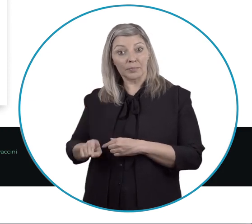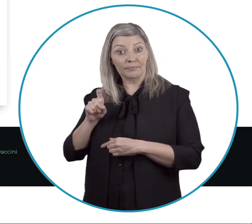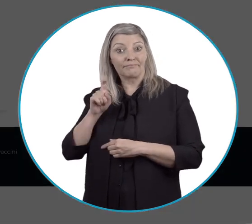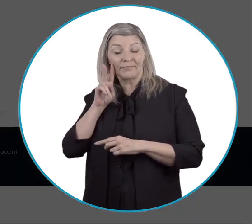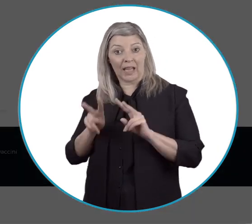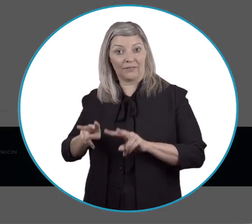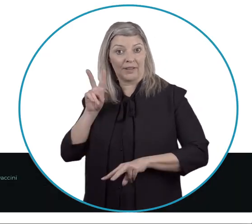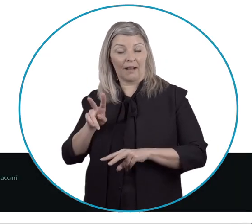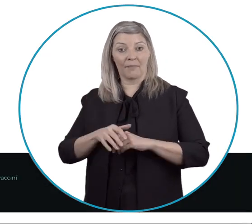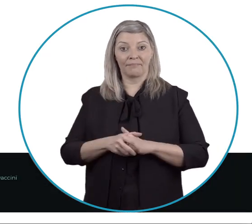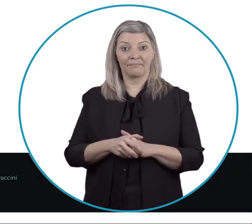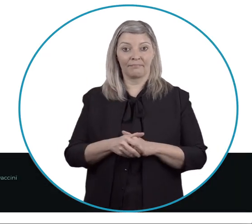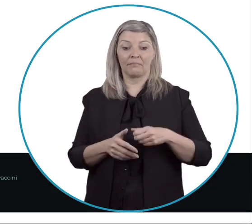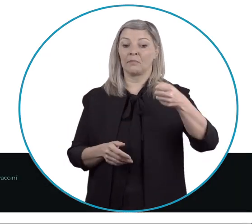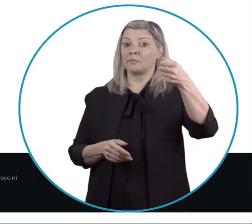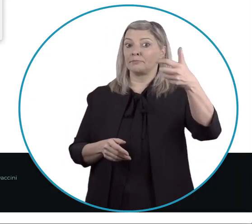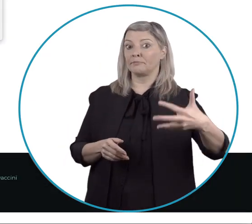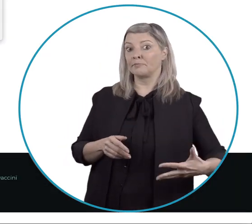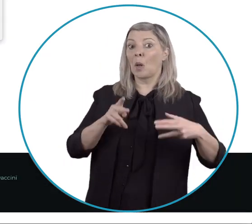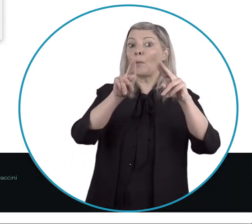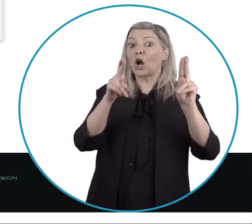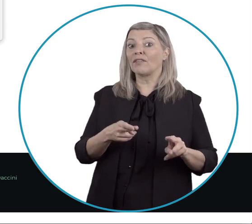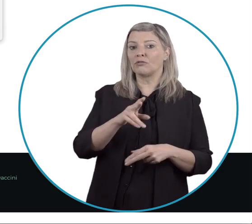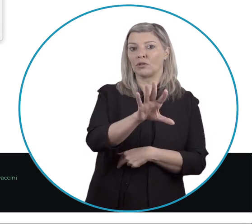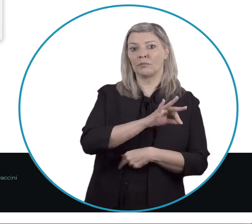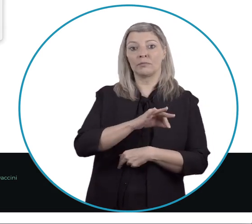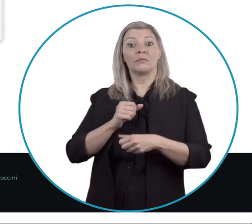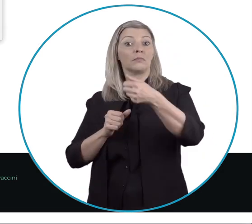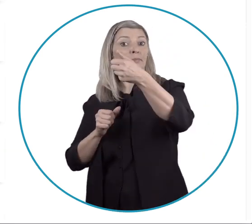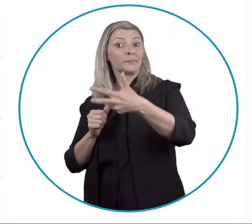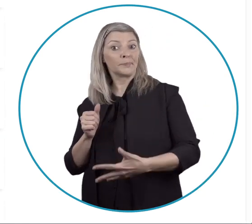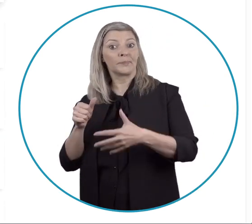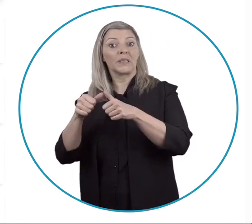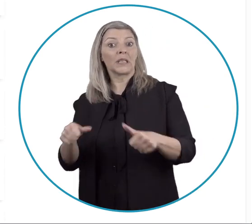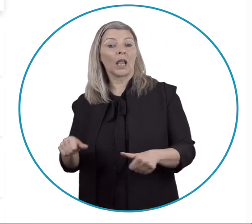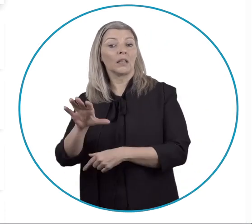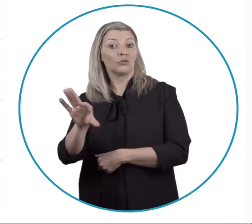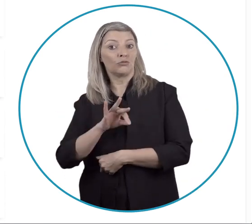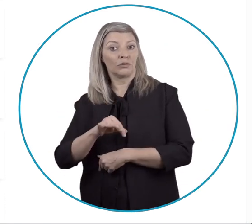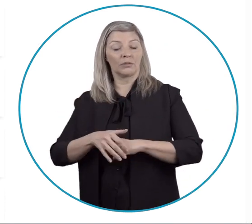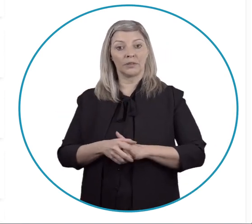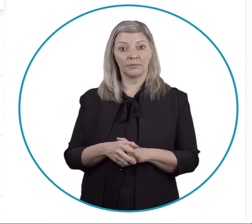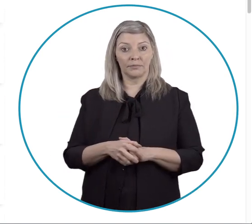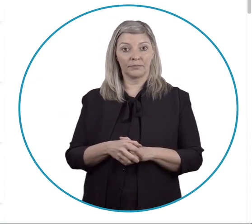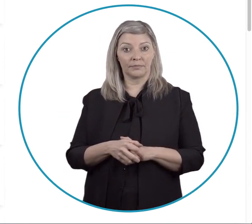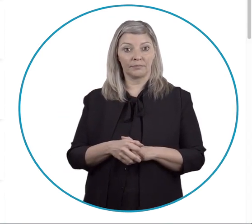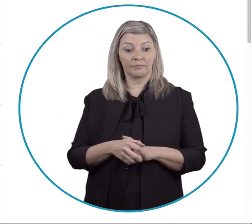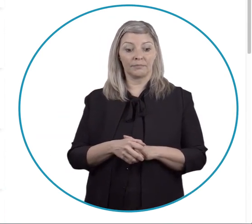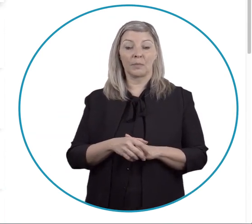E clicca su Verifica Seleziona una provincia E poi il presidio che preferisci